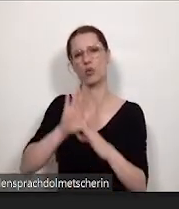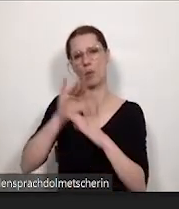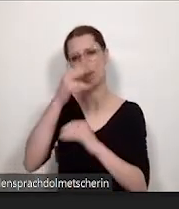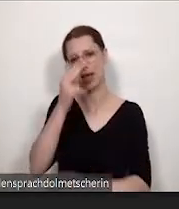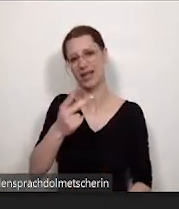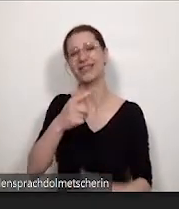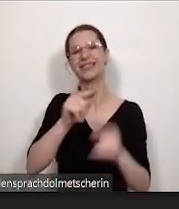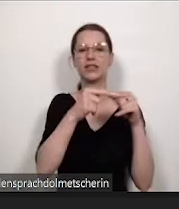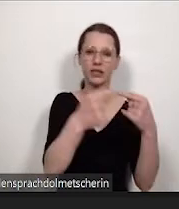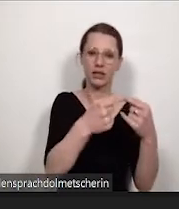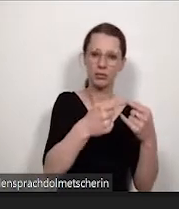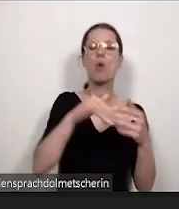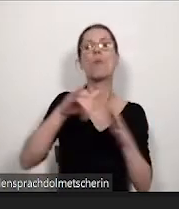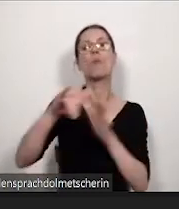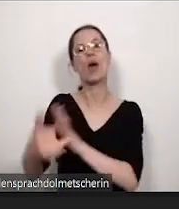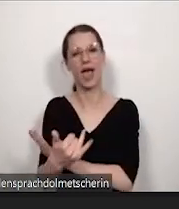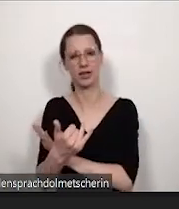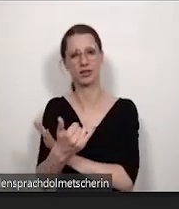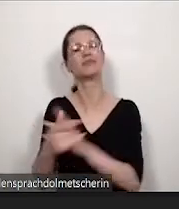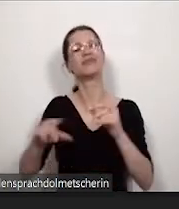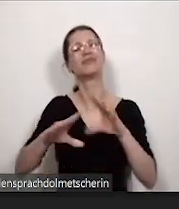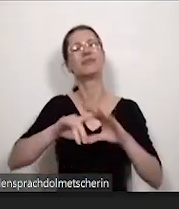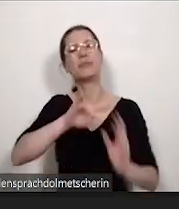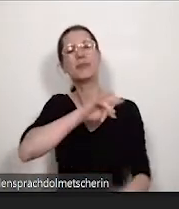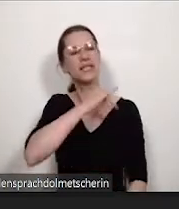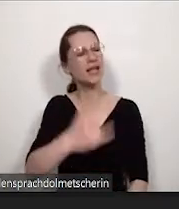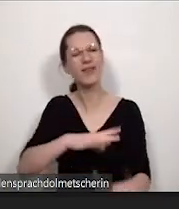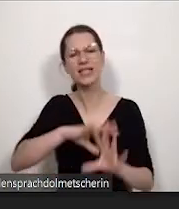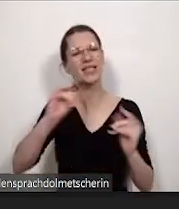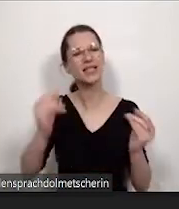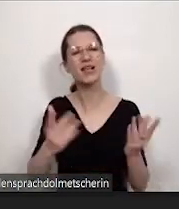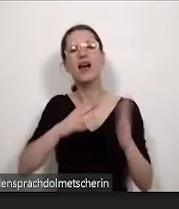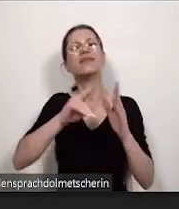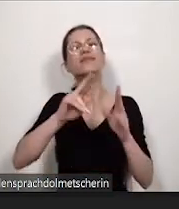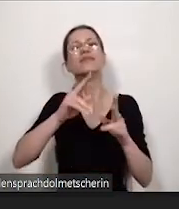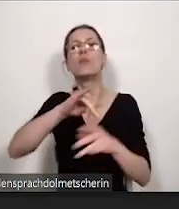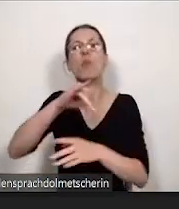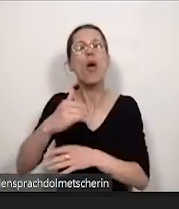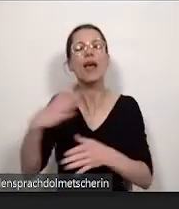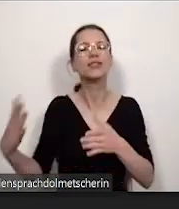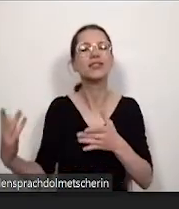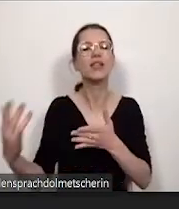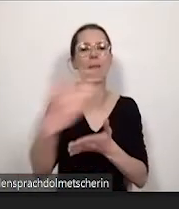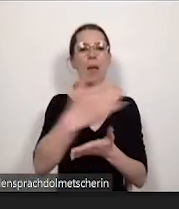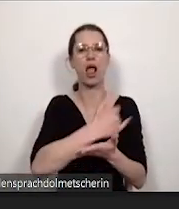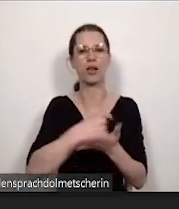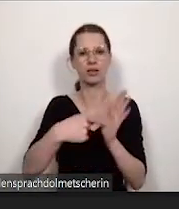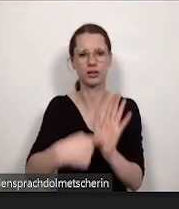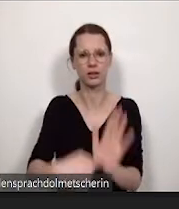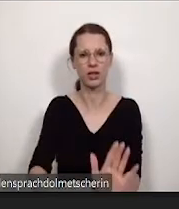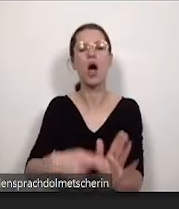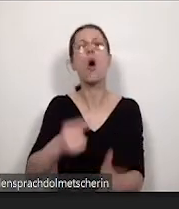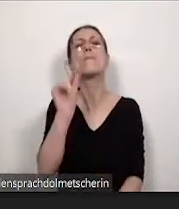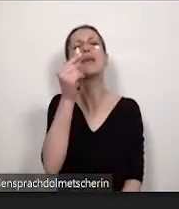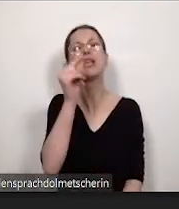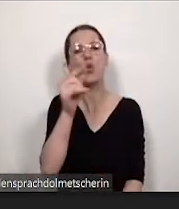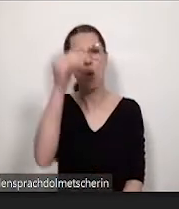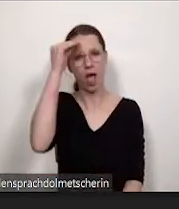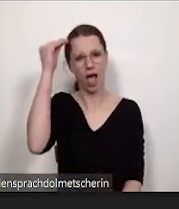Projekte, aber gesammelte Werke, über unsere Prototypen des Series Games und Mikro-Lerneinheiten,